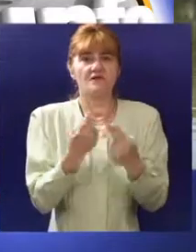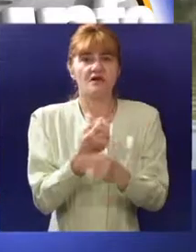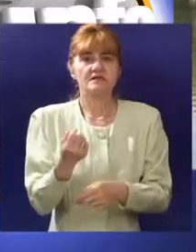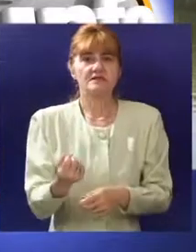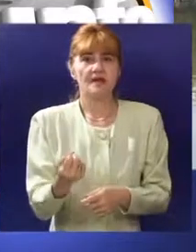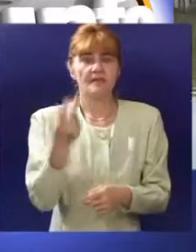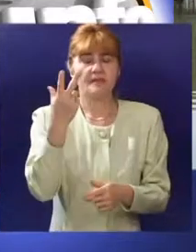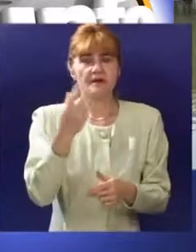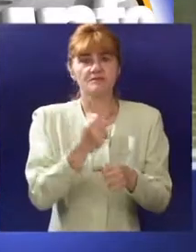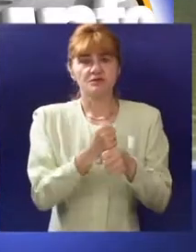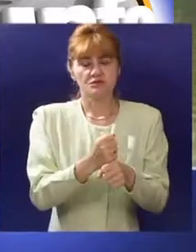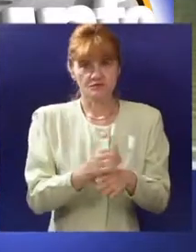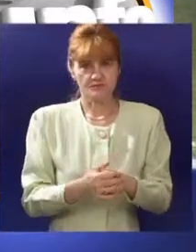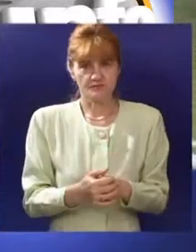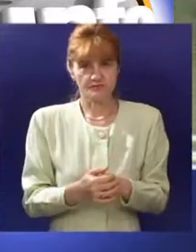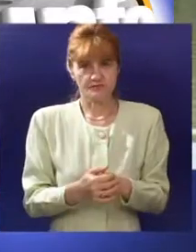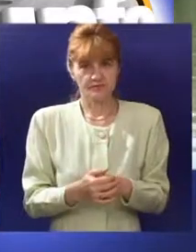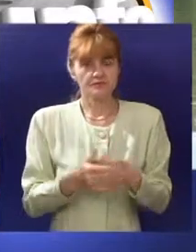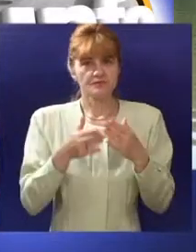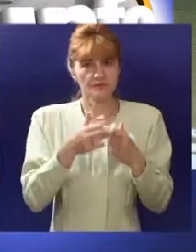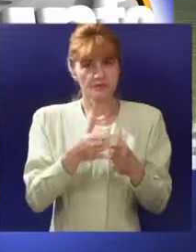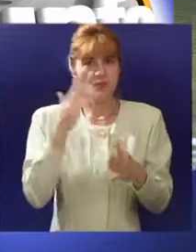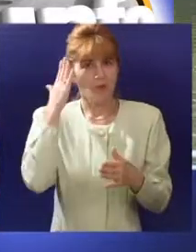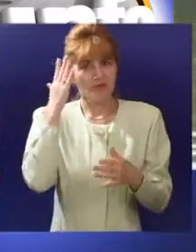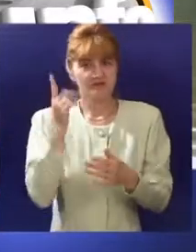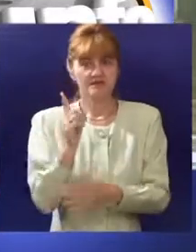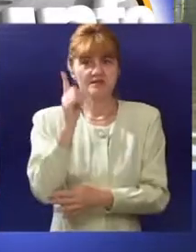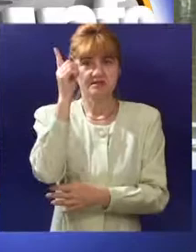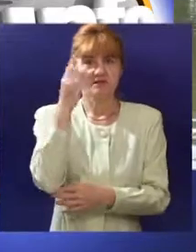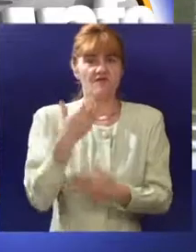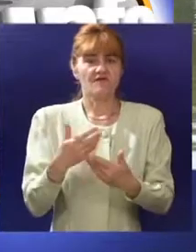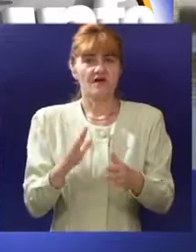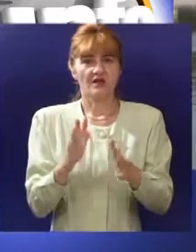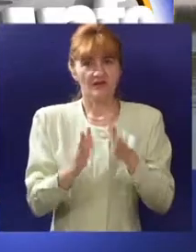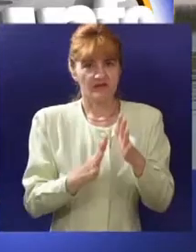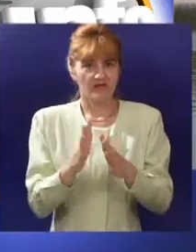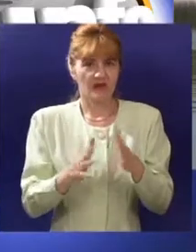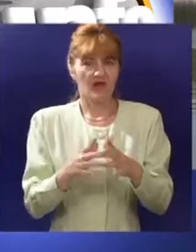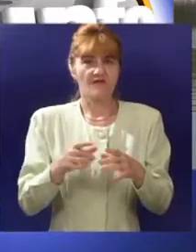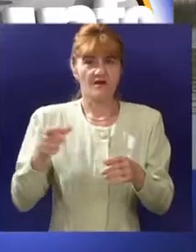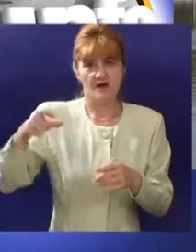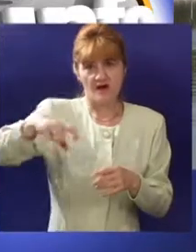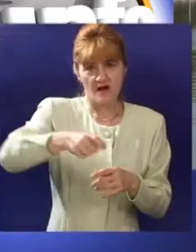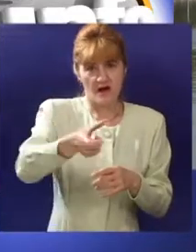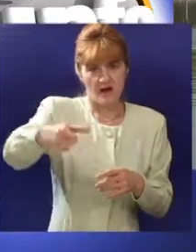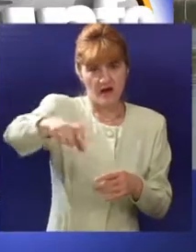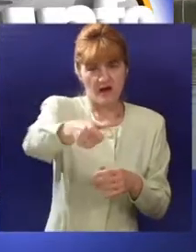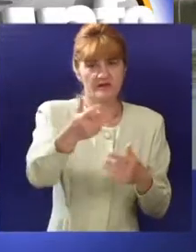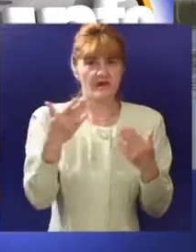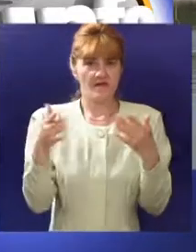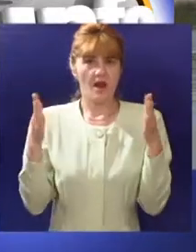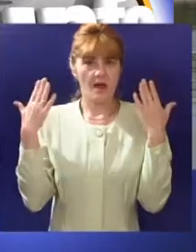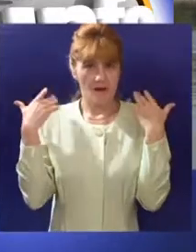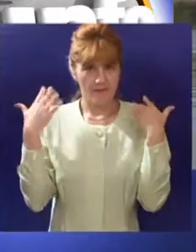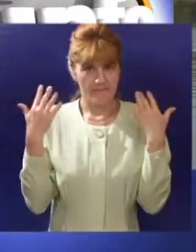vrednosti prelaze u drugi stepen zaštite. Tu se misli i na tršćake Velikog i Malog Pojila, Tapšin kanal, kao i deo